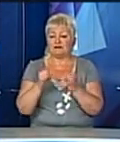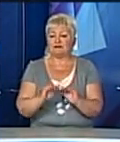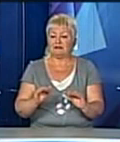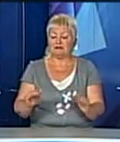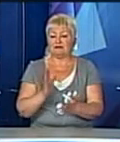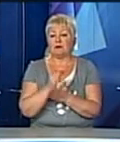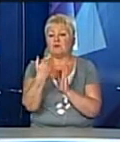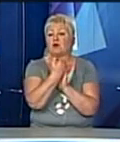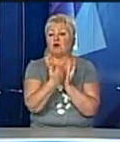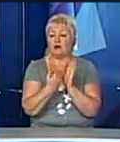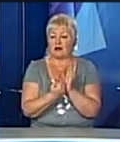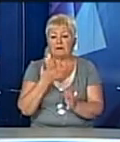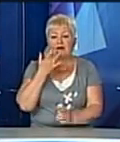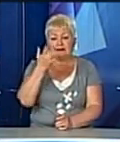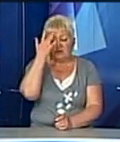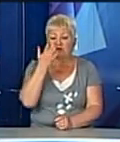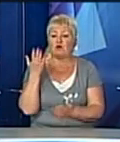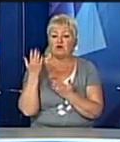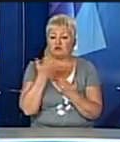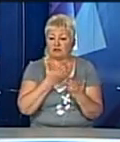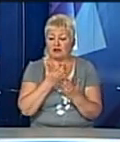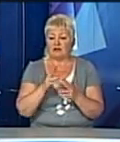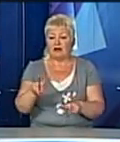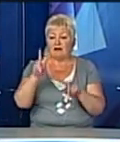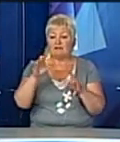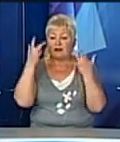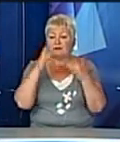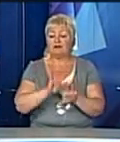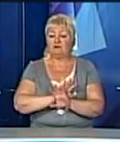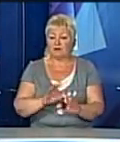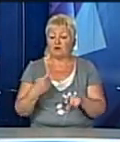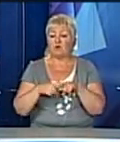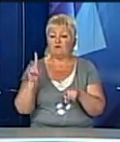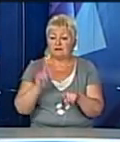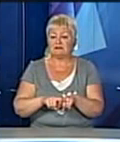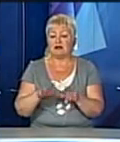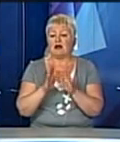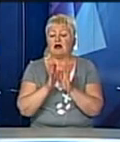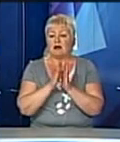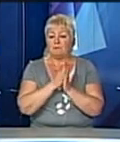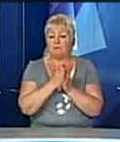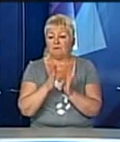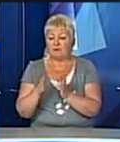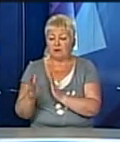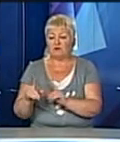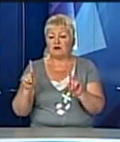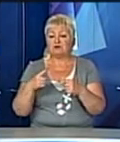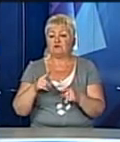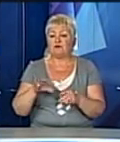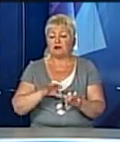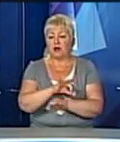програма літнього читання. Тема не випадкова, адже саме ця книгозбірня виграла проєкт